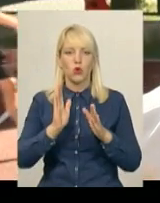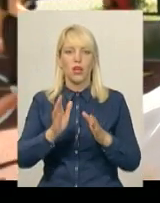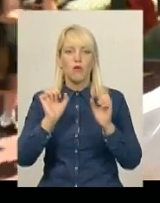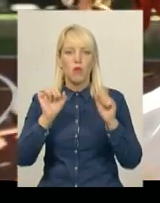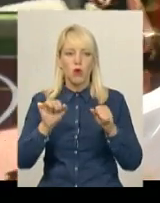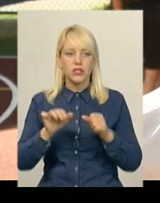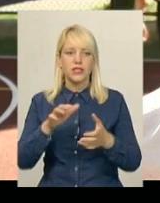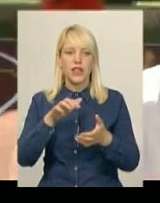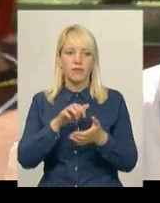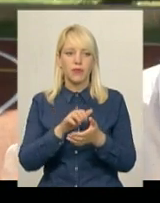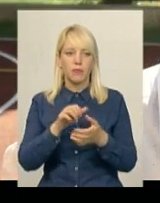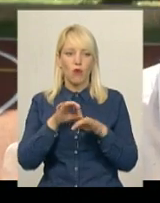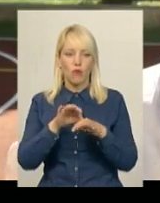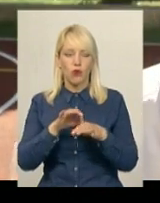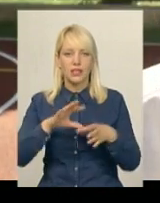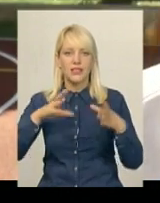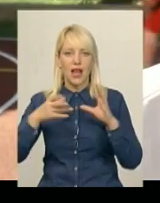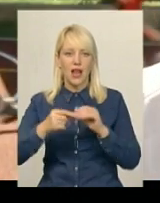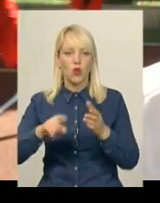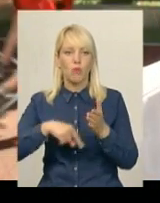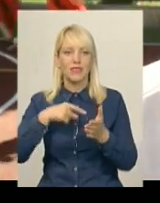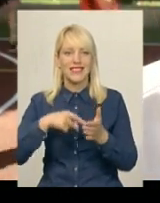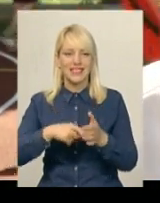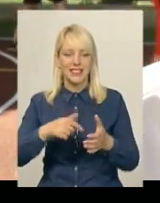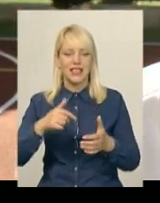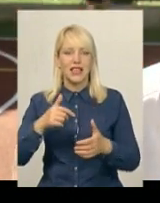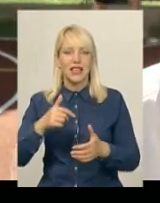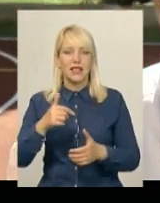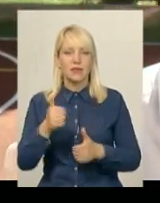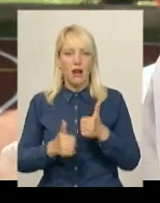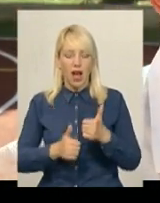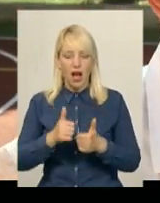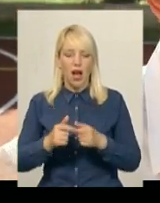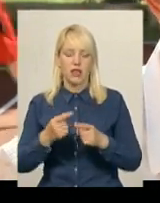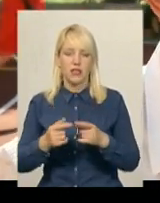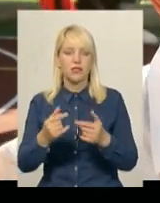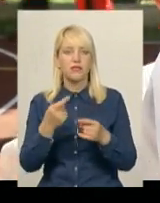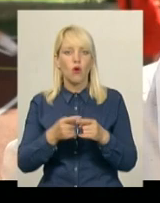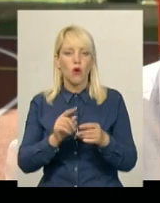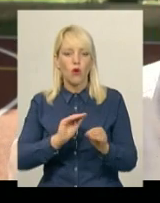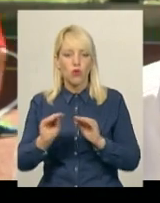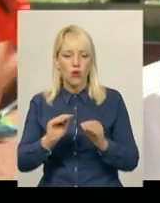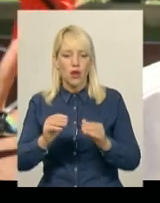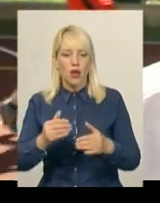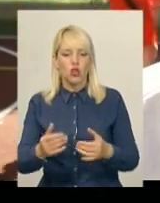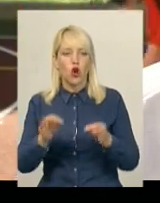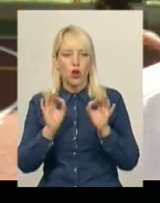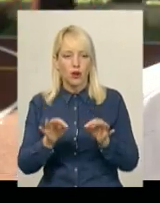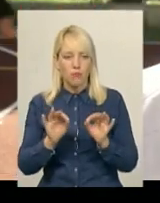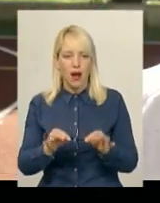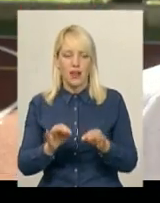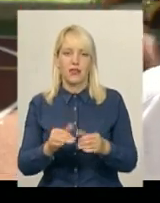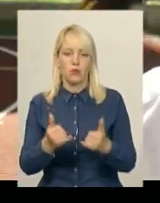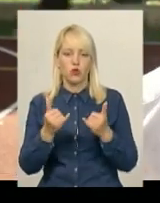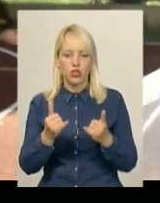загальноміські змагання. Майданчик обладнаний нормальними, сучасними баскетбольними конструкціями,